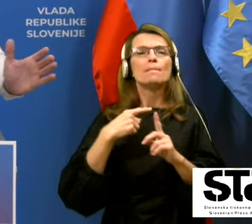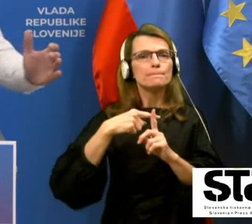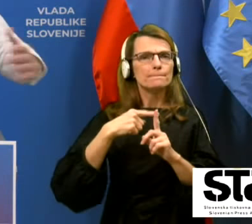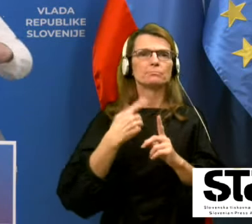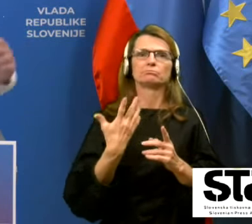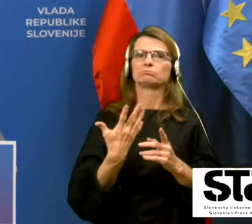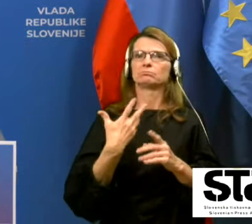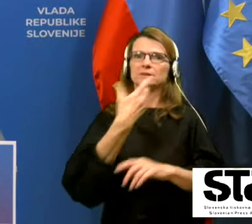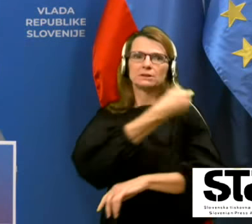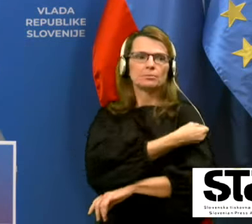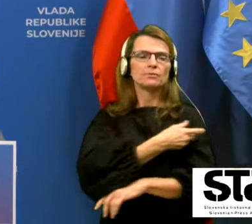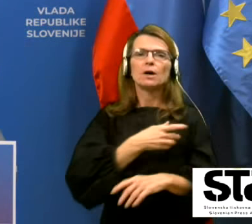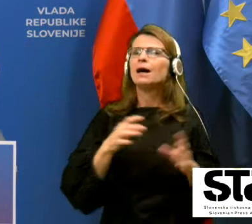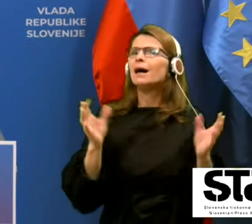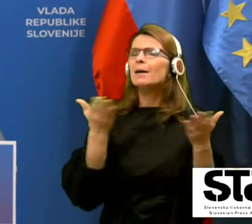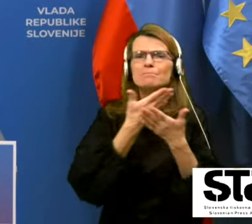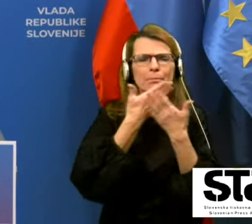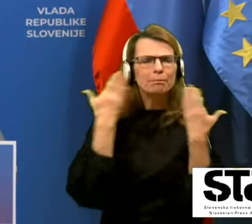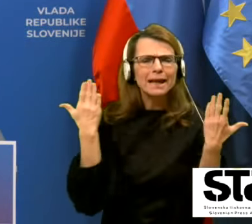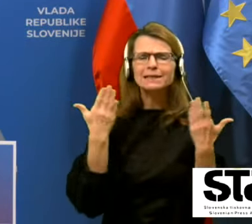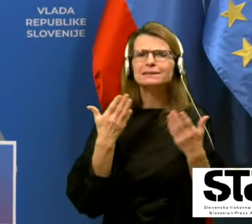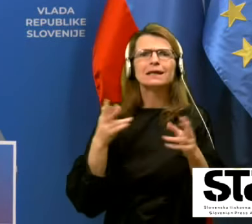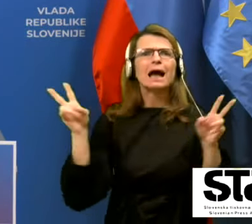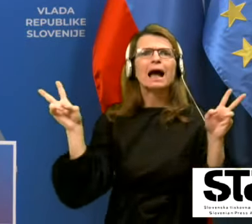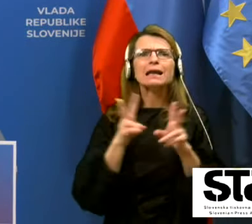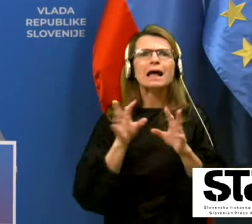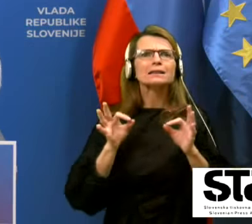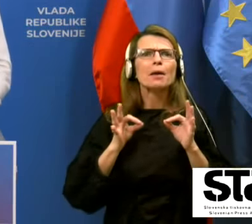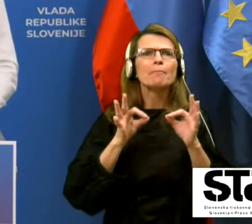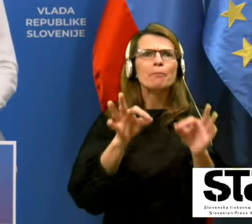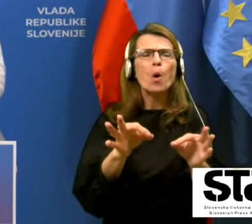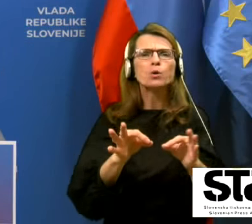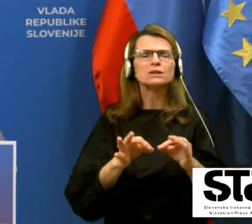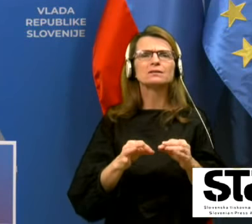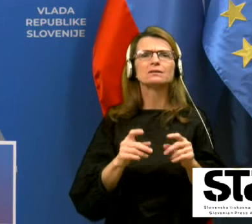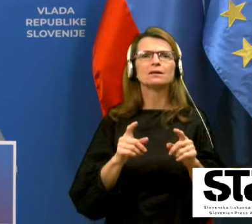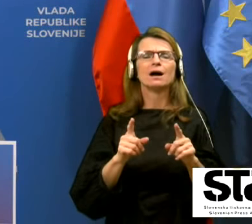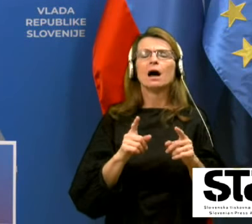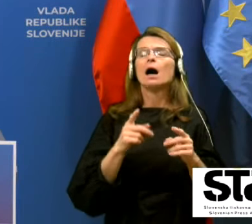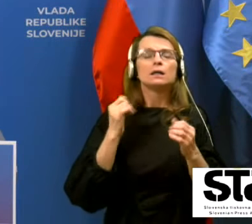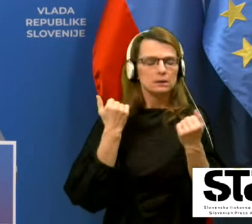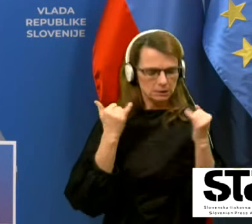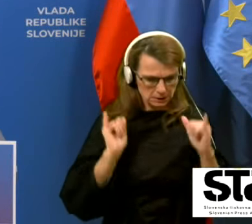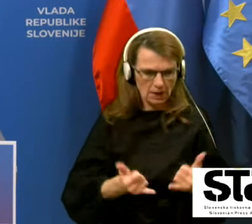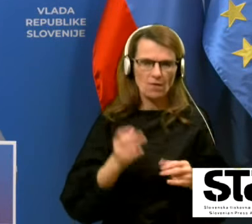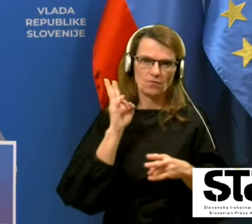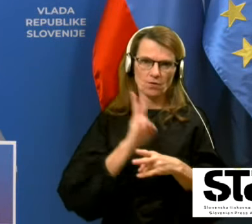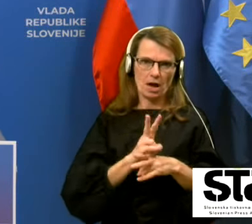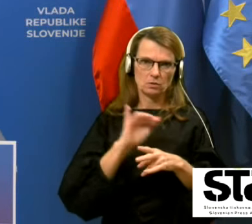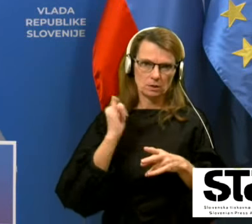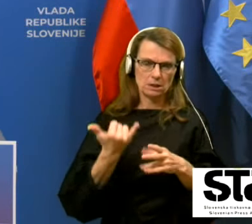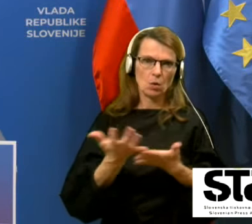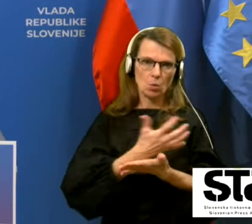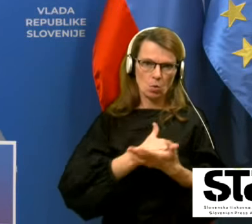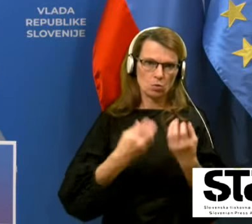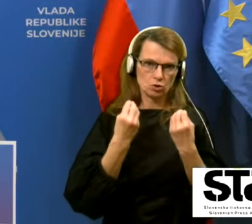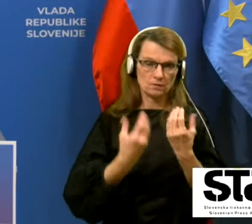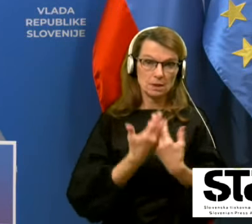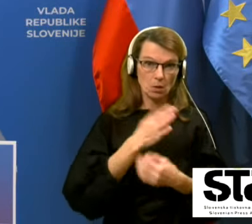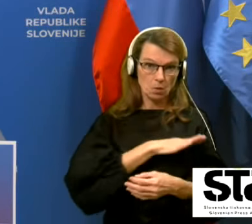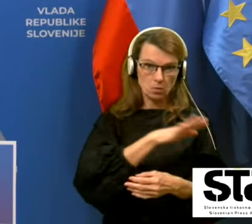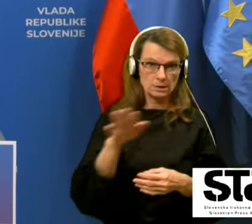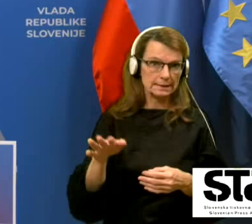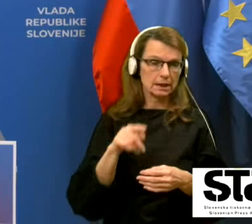rezalo o vinke, da bi prišlo prej. Je varno in je učinkovito za vse. Zato, ker zadeva se ni